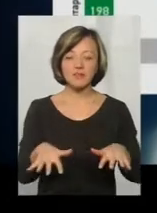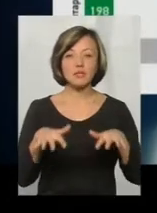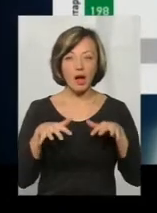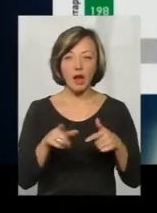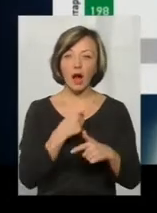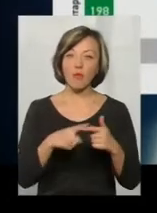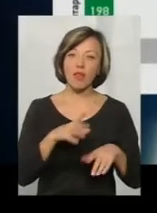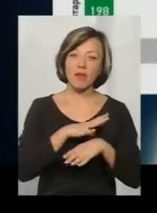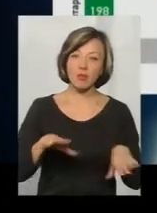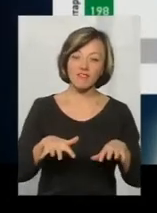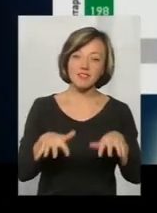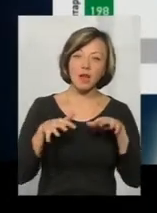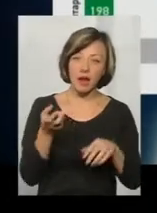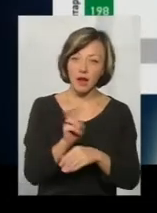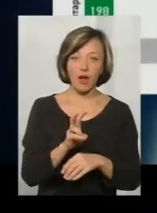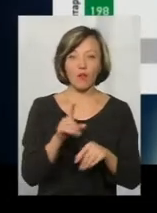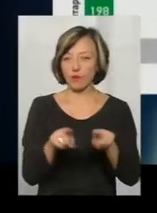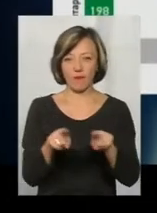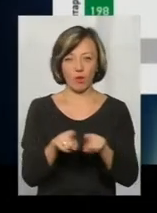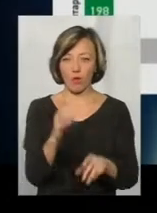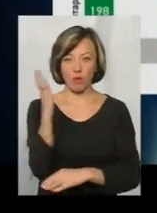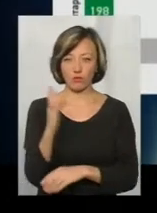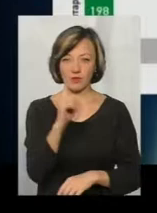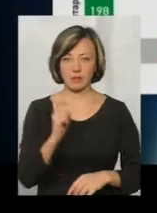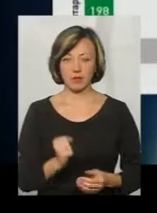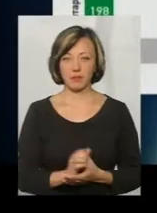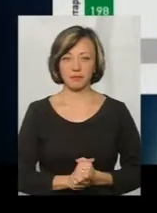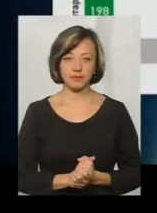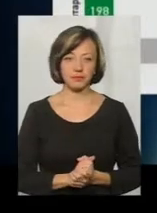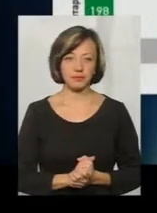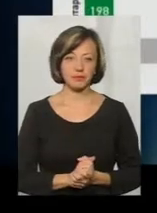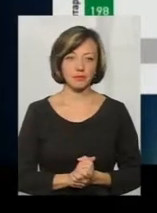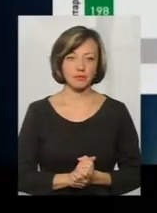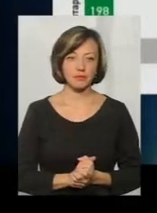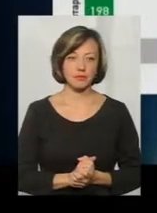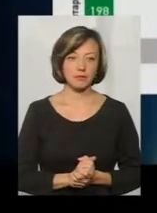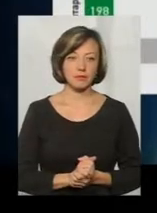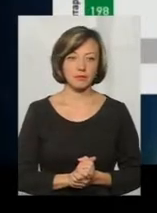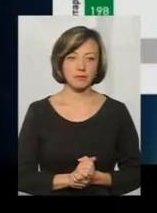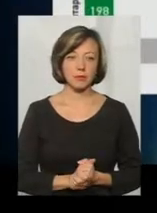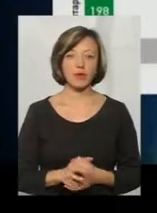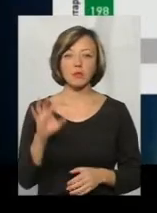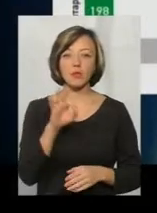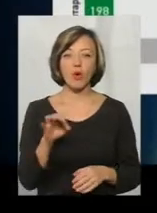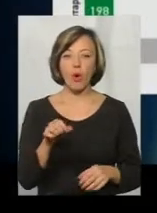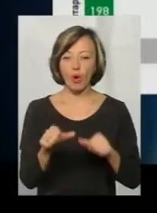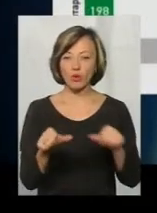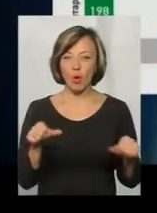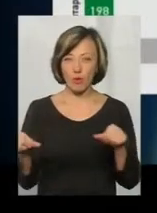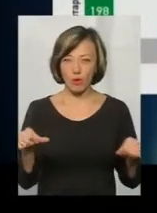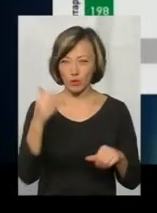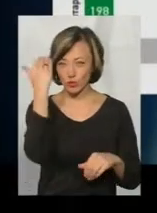або не були в залі. Але в будь-якому разі вони не голосували за. От. Є прокнапкодавство. Це,